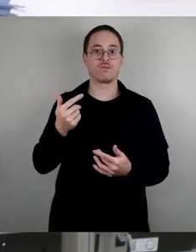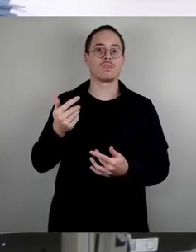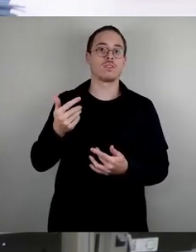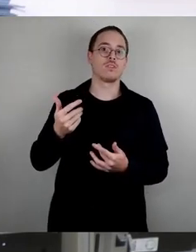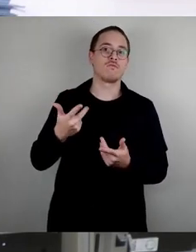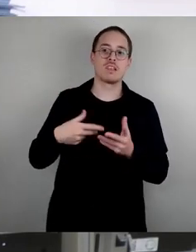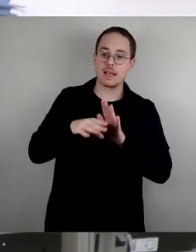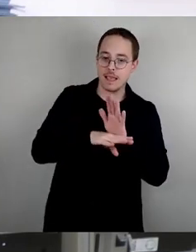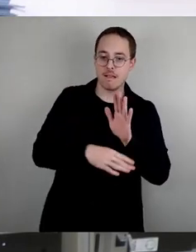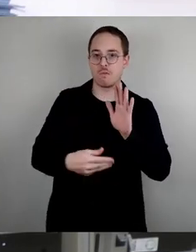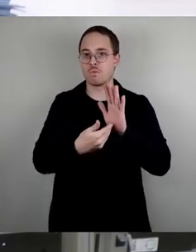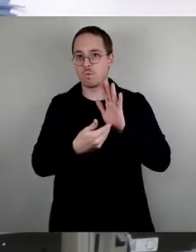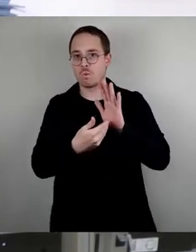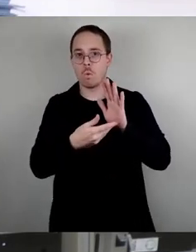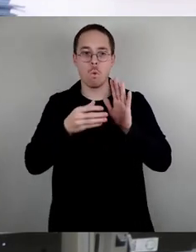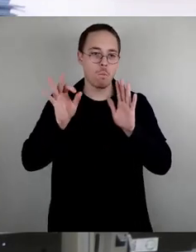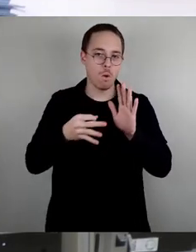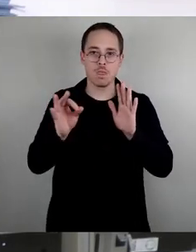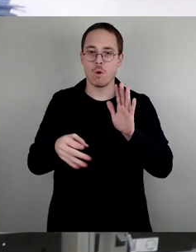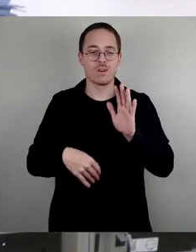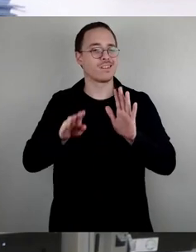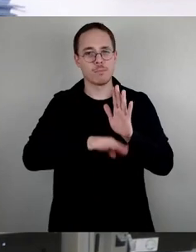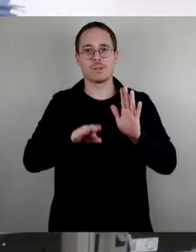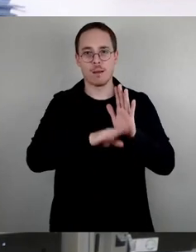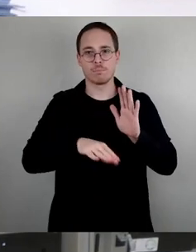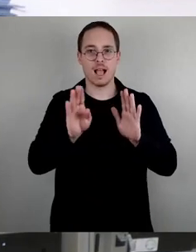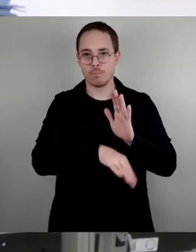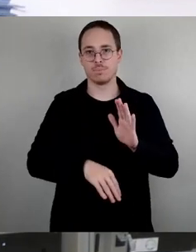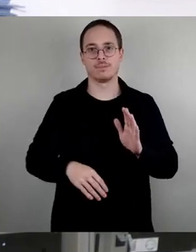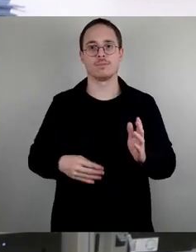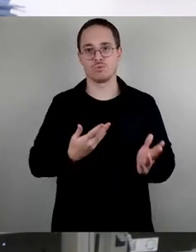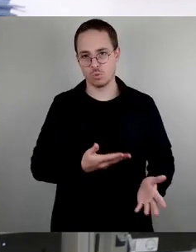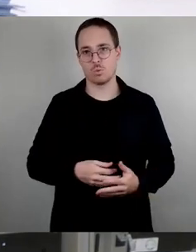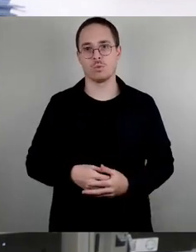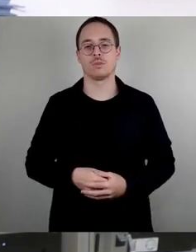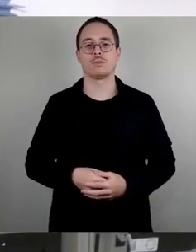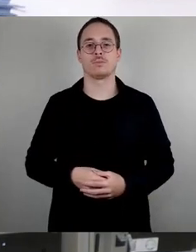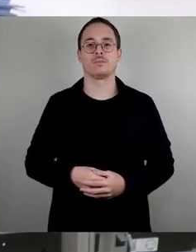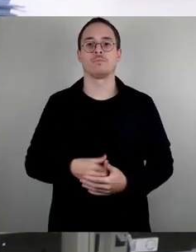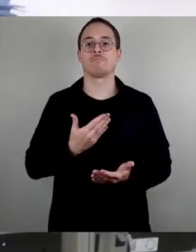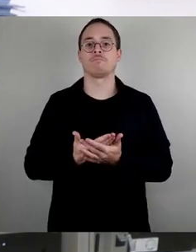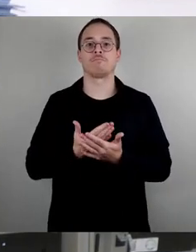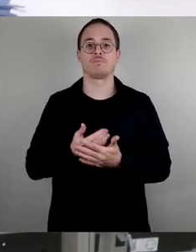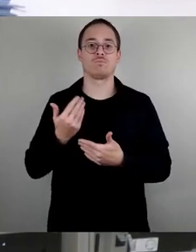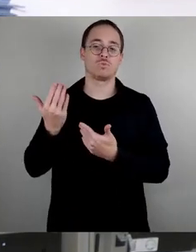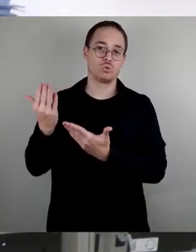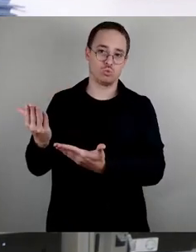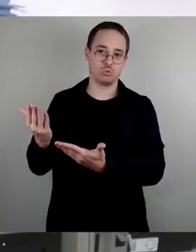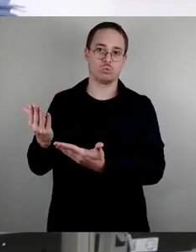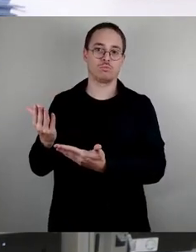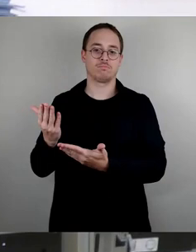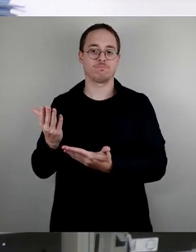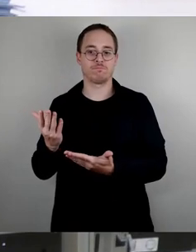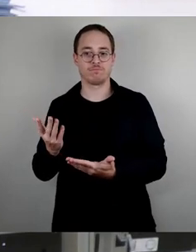und überzogener Vorgaben. Woran wir uns ganz klar nicht beteiligen werden, ist jede weitere Gängelung der